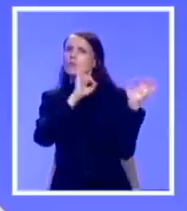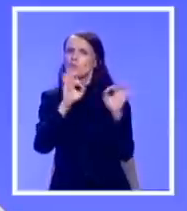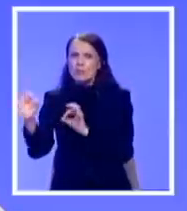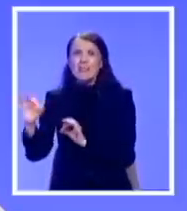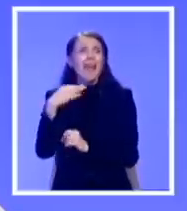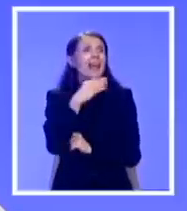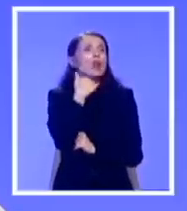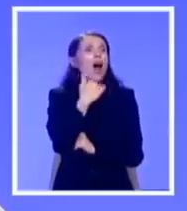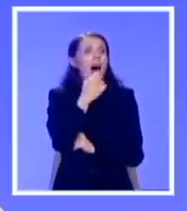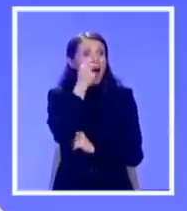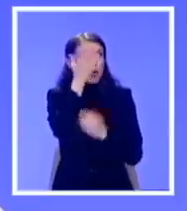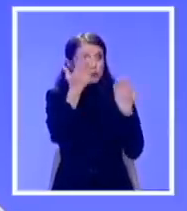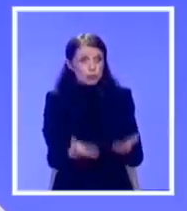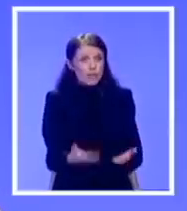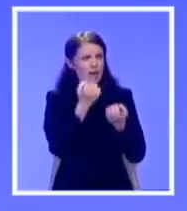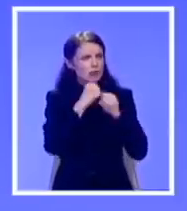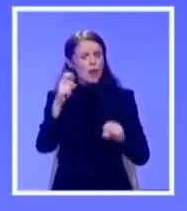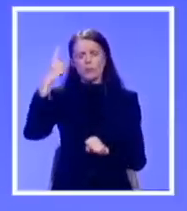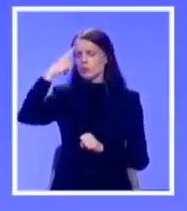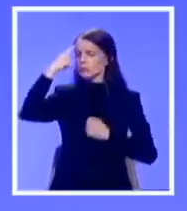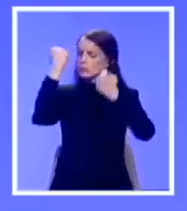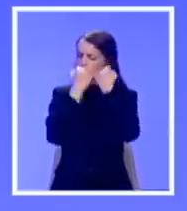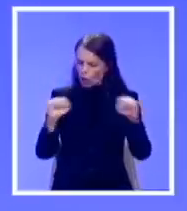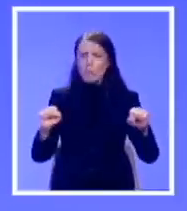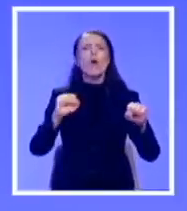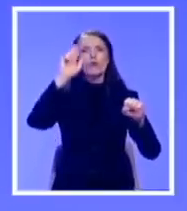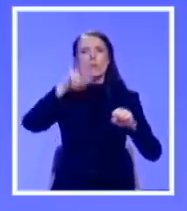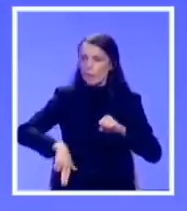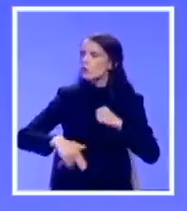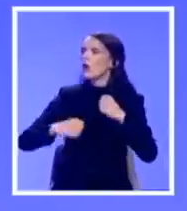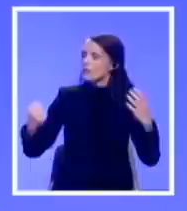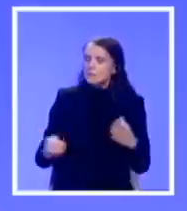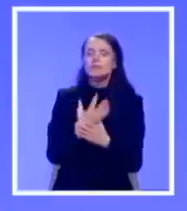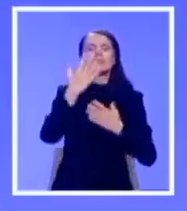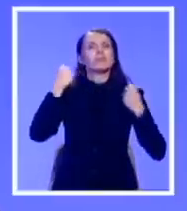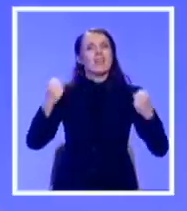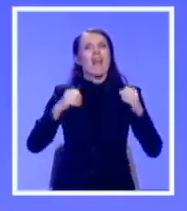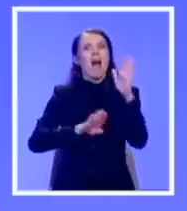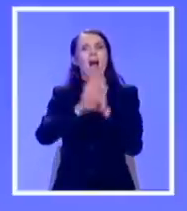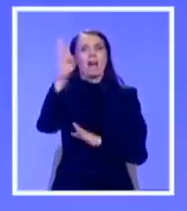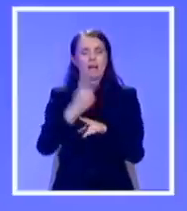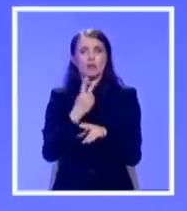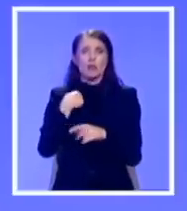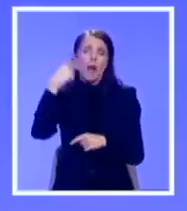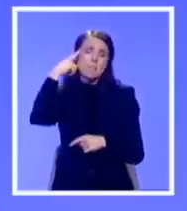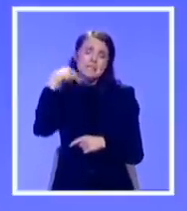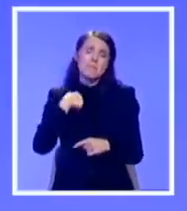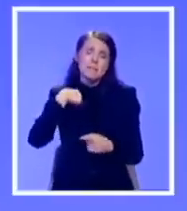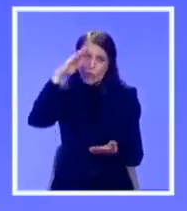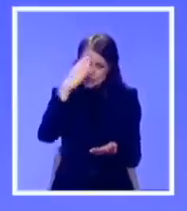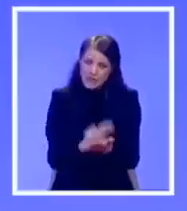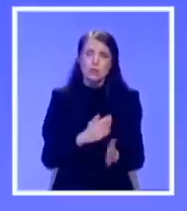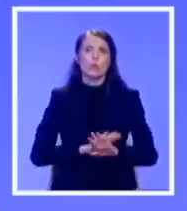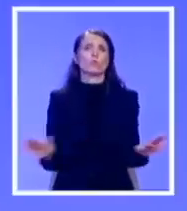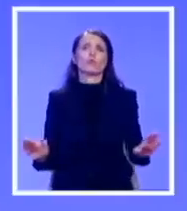čovek može da izgradi državu. Smatram da smo mi takvu državu zaslužili. Smatram da smo takav normalno život zaslužili. I moje jedinje